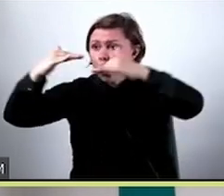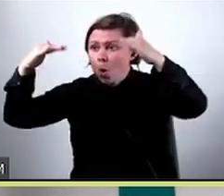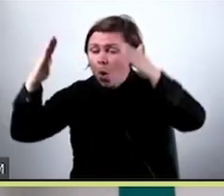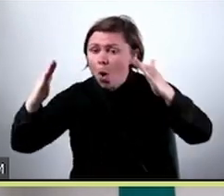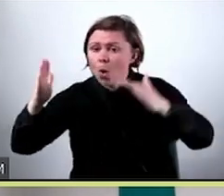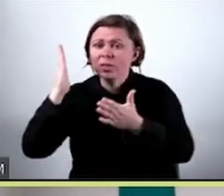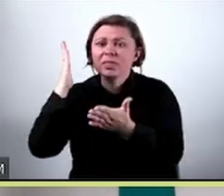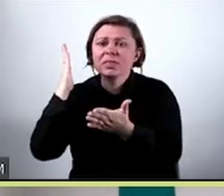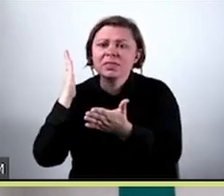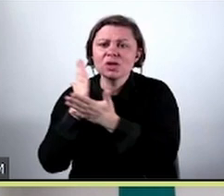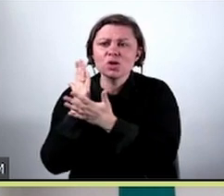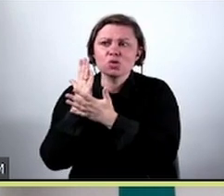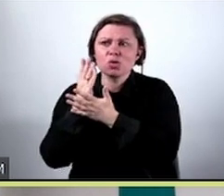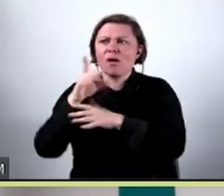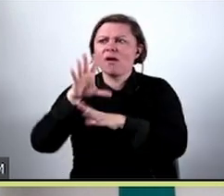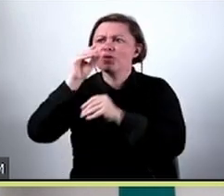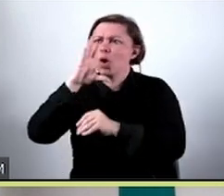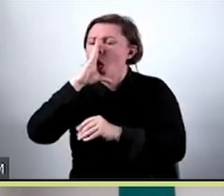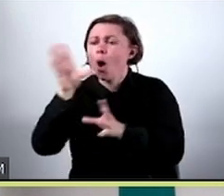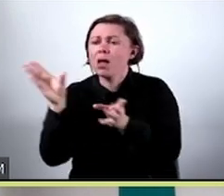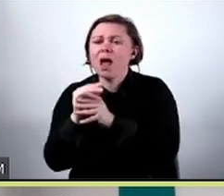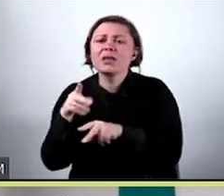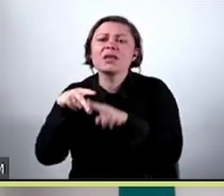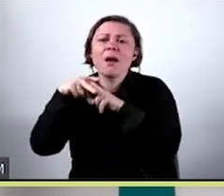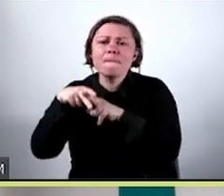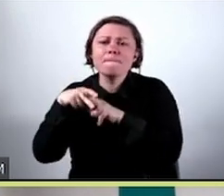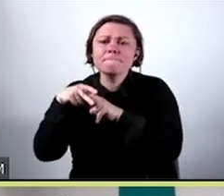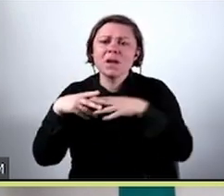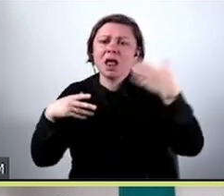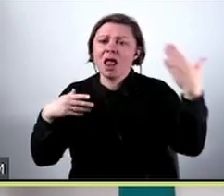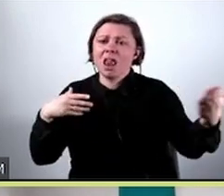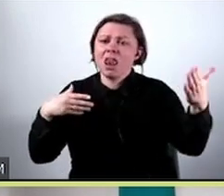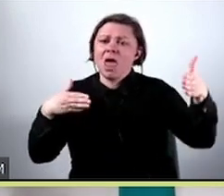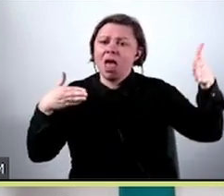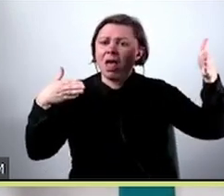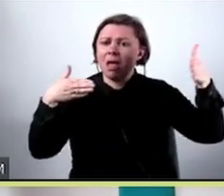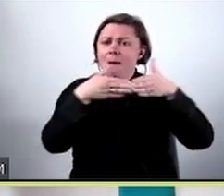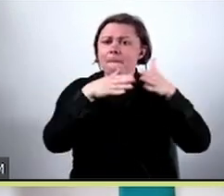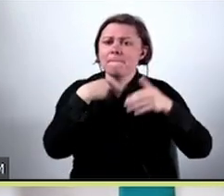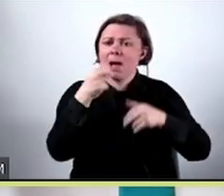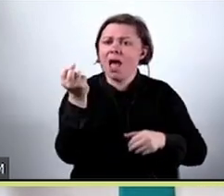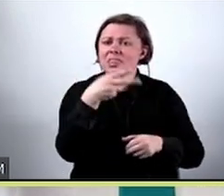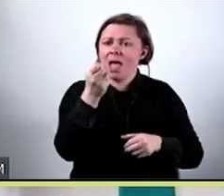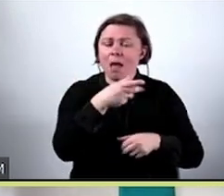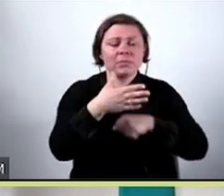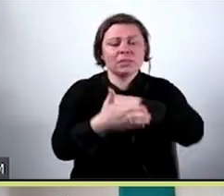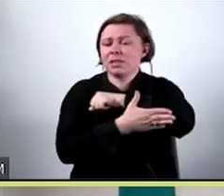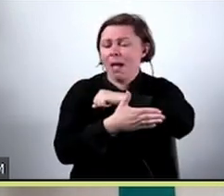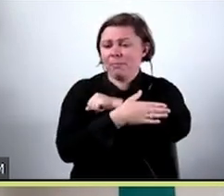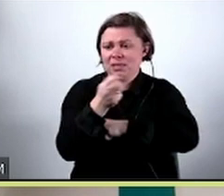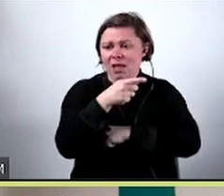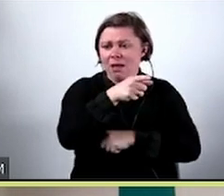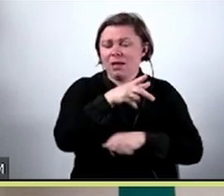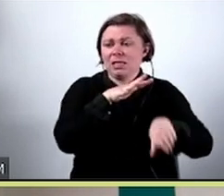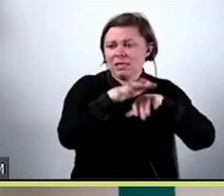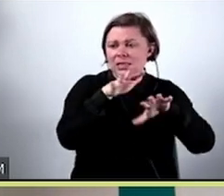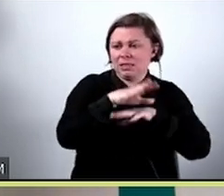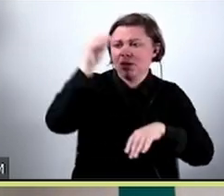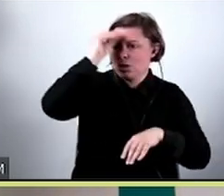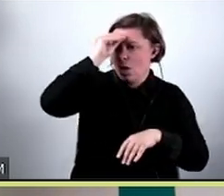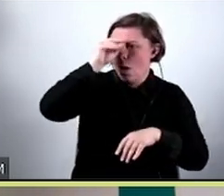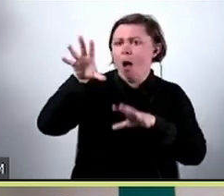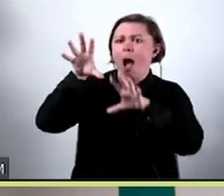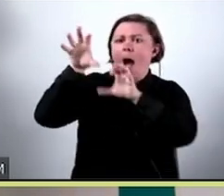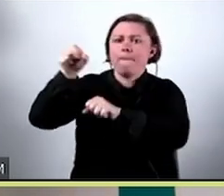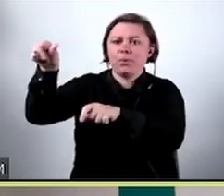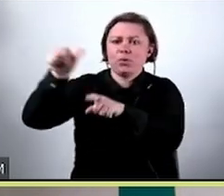tylko po tym, że wszystkie obrazki z końmi w lewym dolnym rogu miały napis. Na podstawie tego napisu system nauczył się rozpoznawać konie.